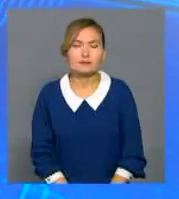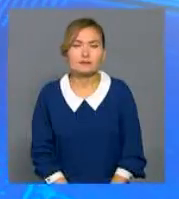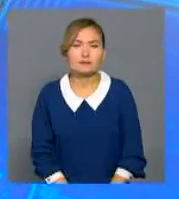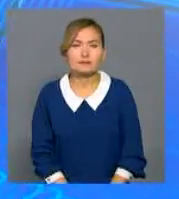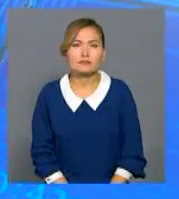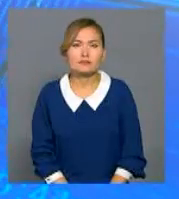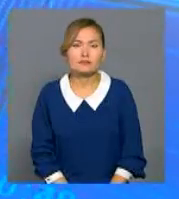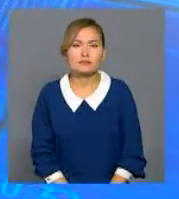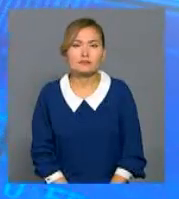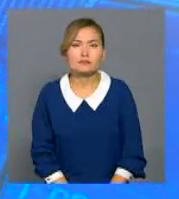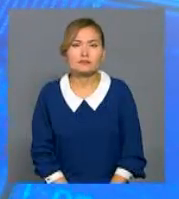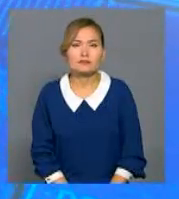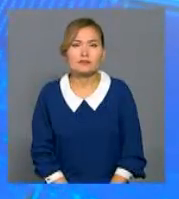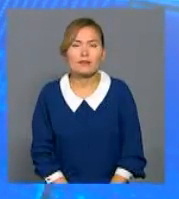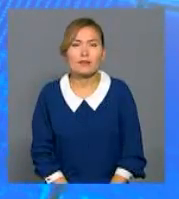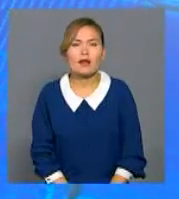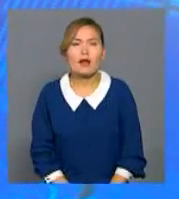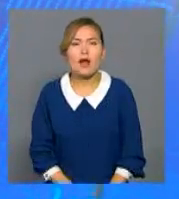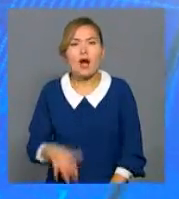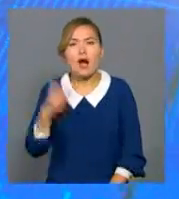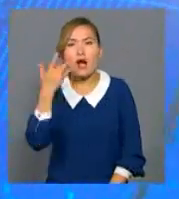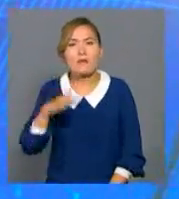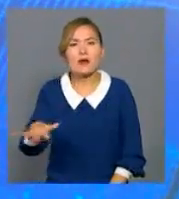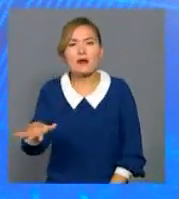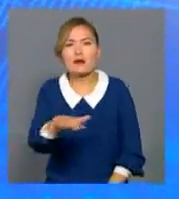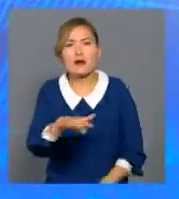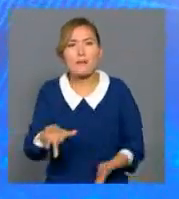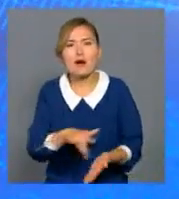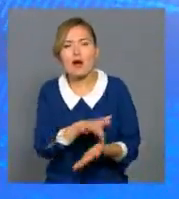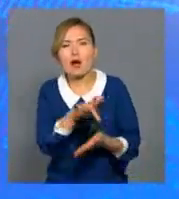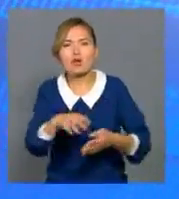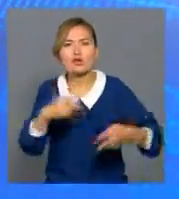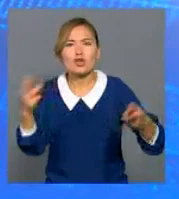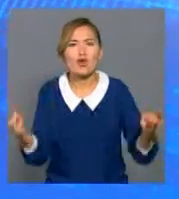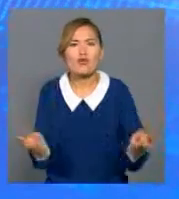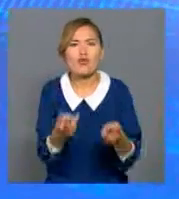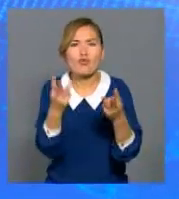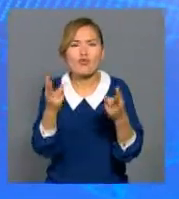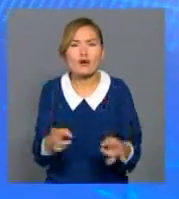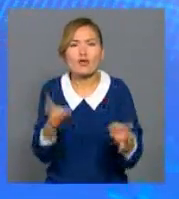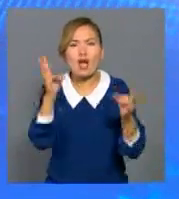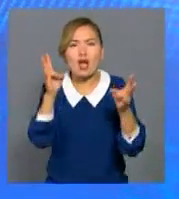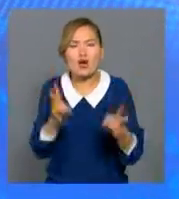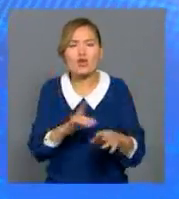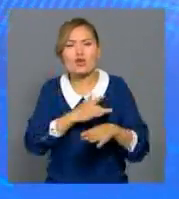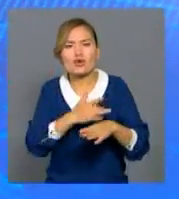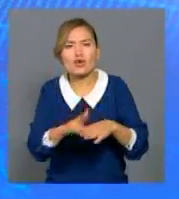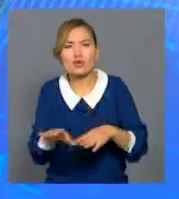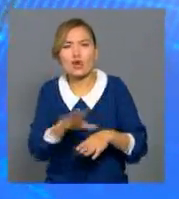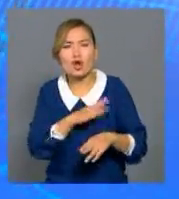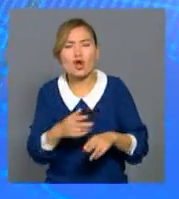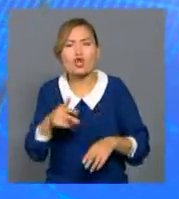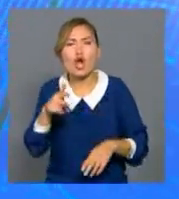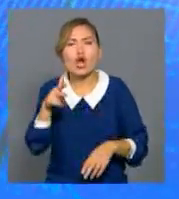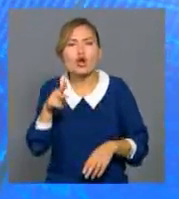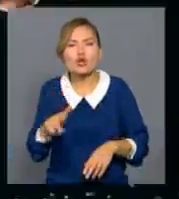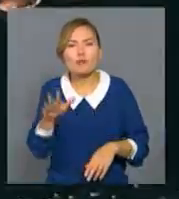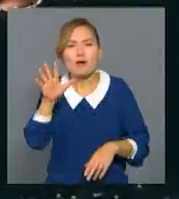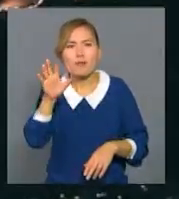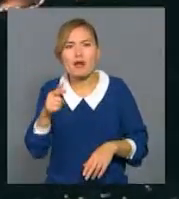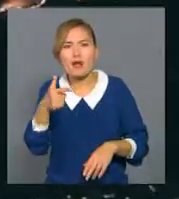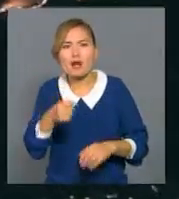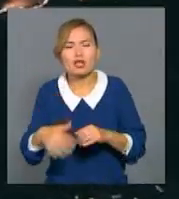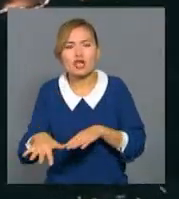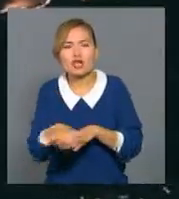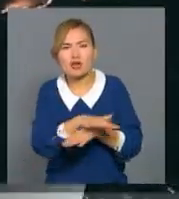Әлем жаңалықтарына ойсық. Лос-Анджелес қаласының маңайында өрт-өршіптір. Жалын қазірдің өзінде үш-шарым мүмін ректар аумақты күлгі